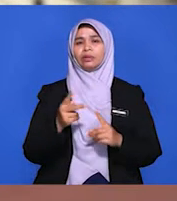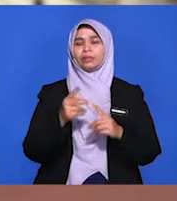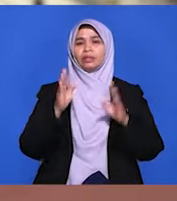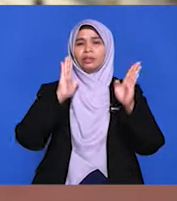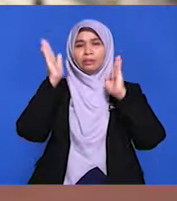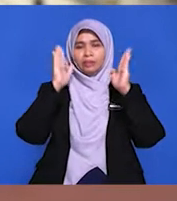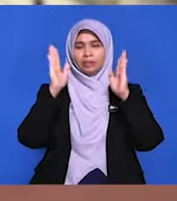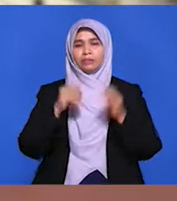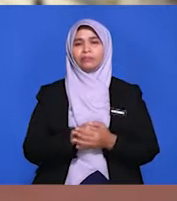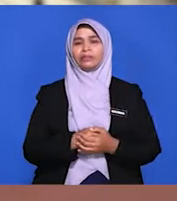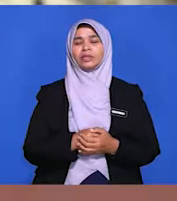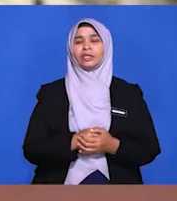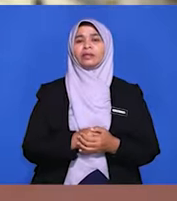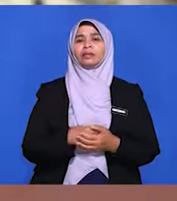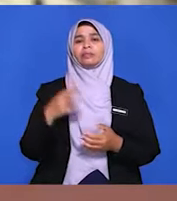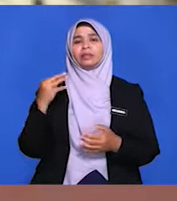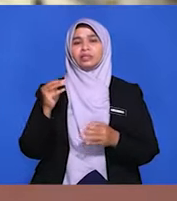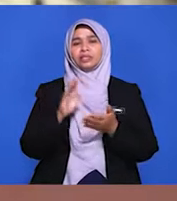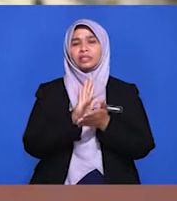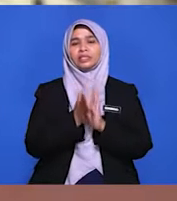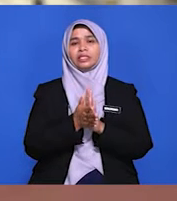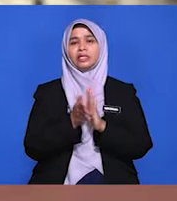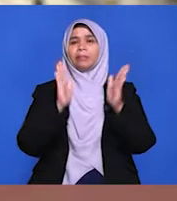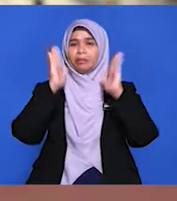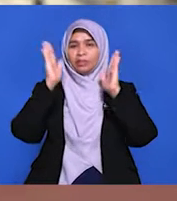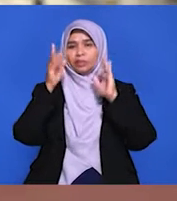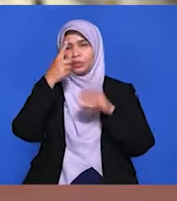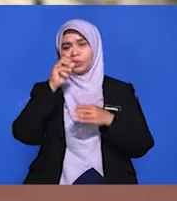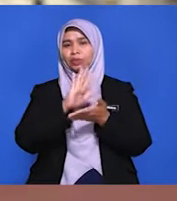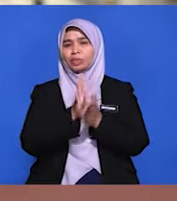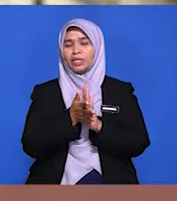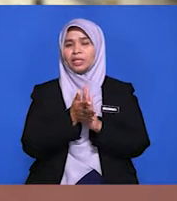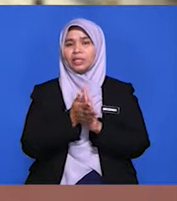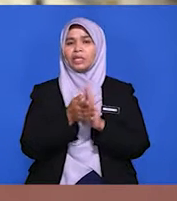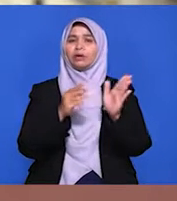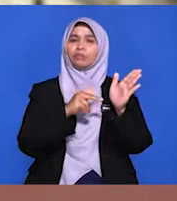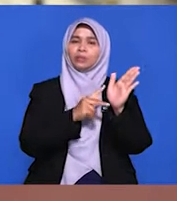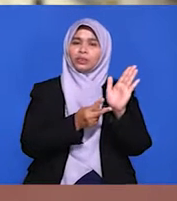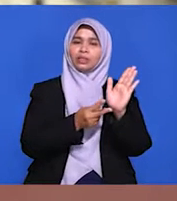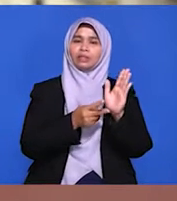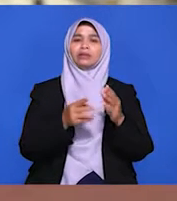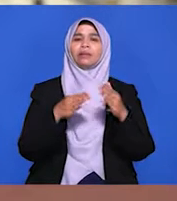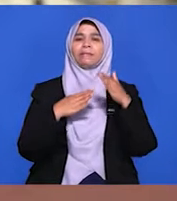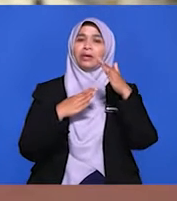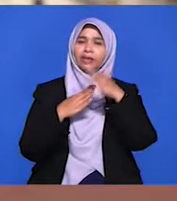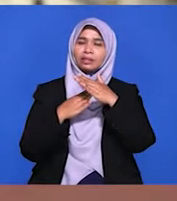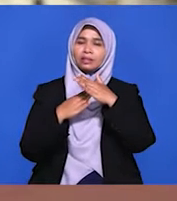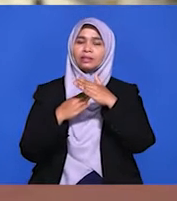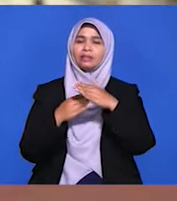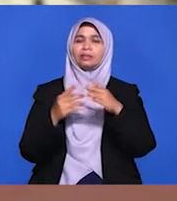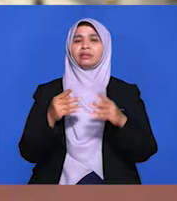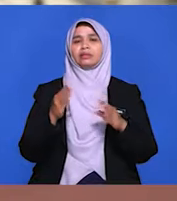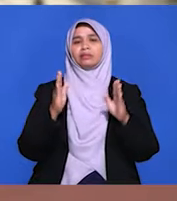dadah antarabangsa seringkali mensasarkan Malaysia untuk menjadi pusat transit dadah antarabangsa sebelum